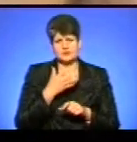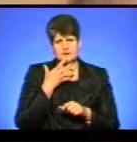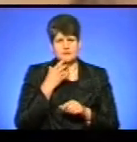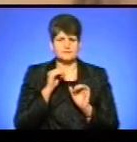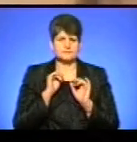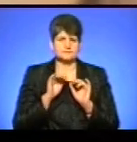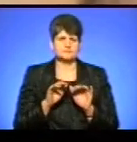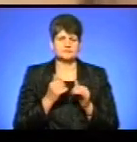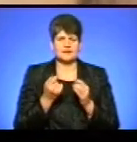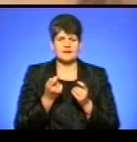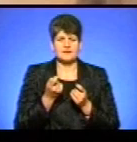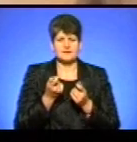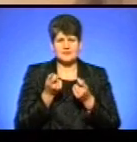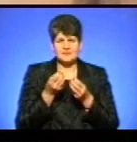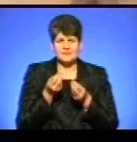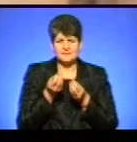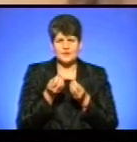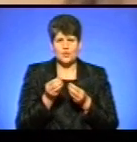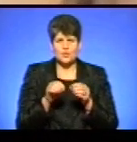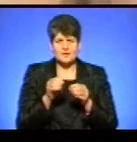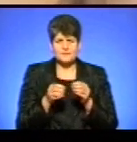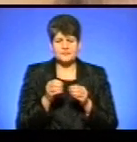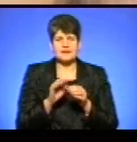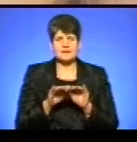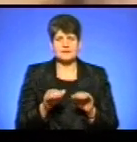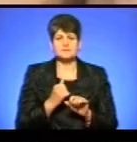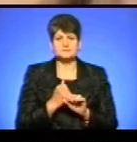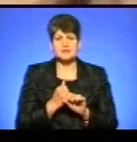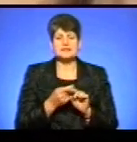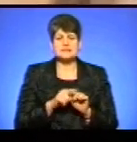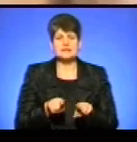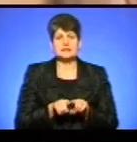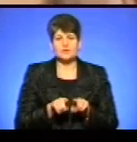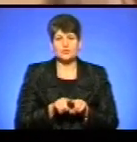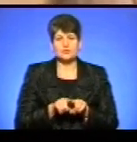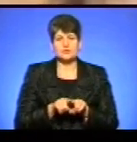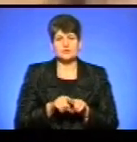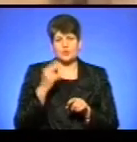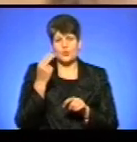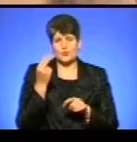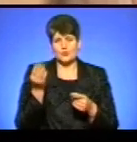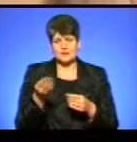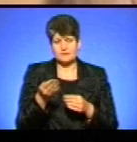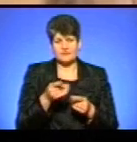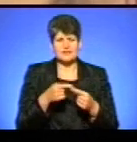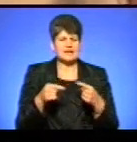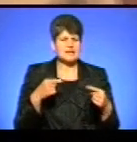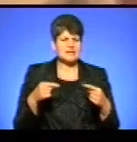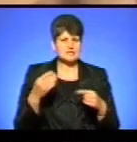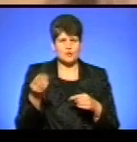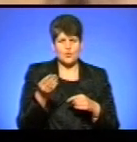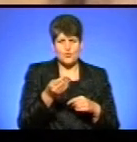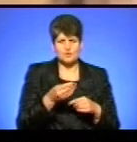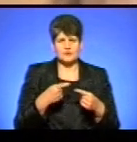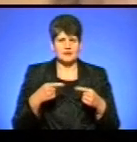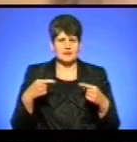для дріблий моторик і руки. Дітки вправляються. Це також така кольоротерапія, тому що пісок різного кольору, він